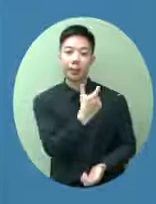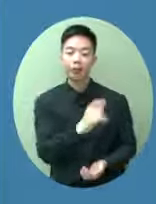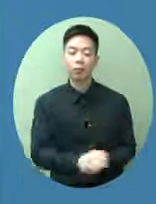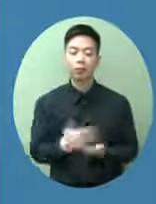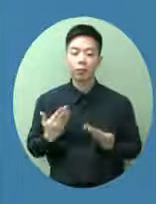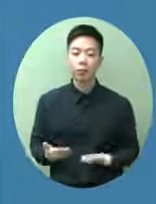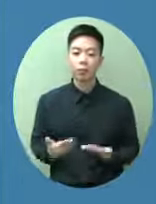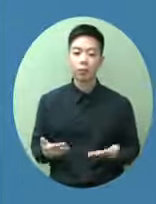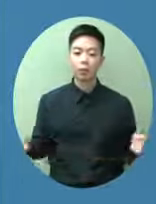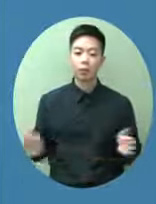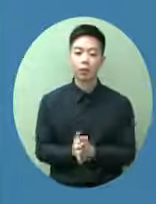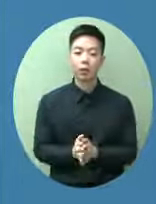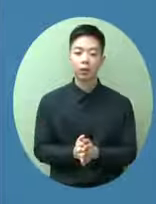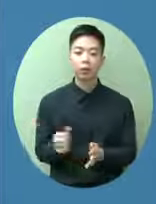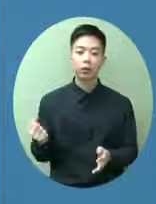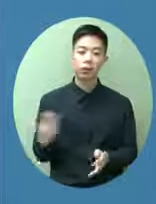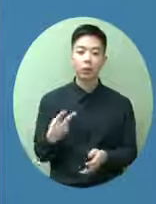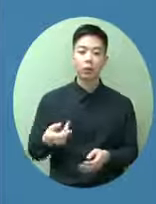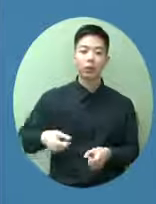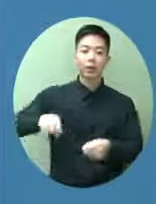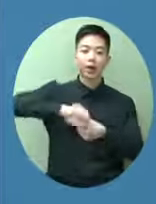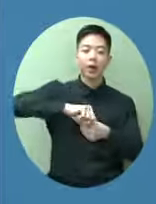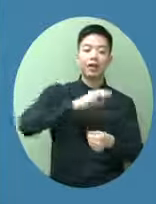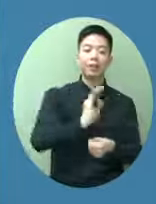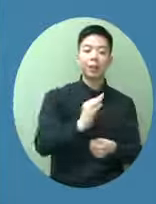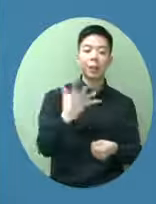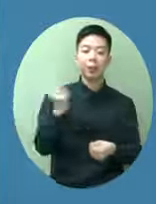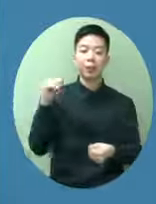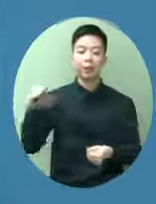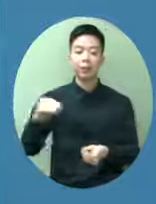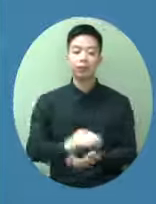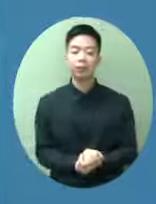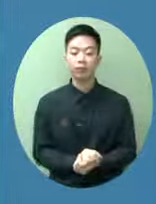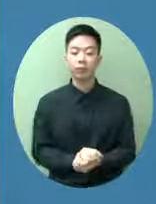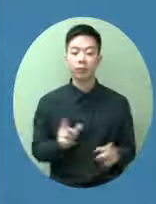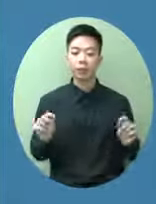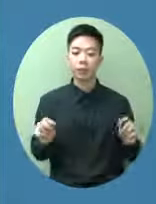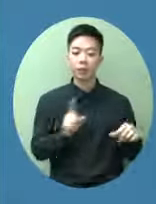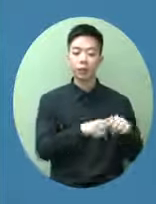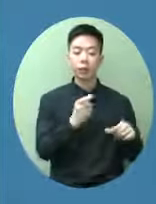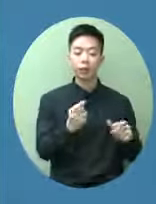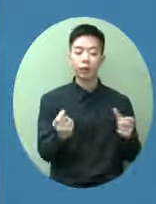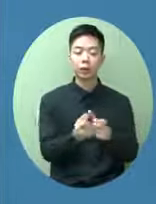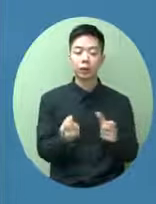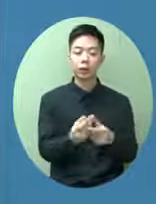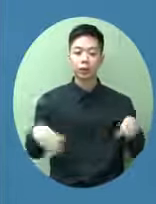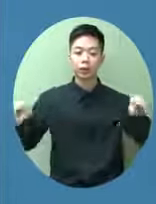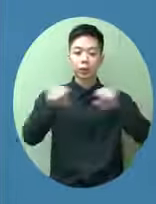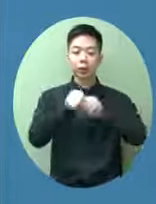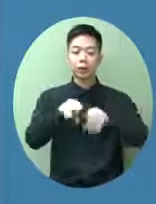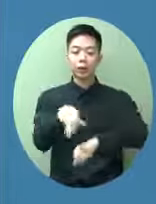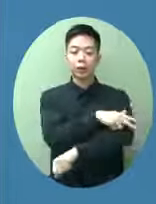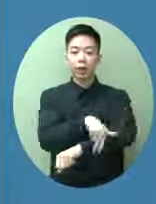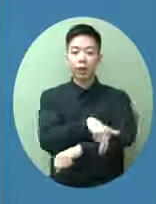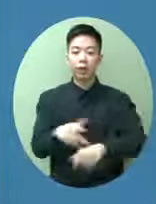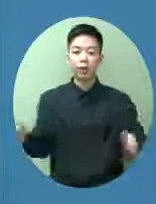它提供額外的三百五十億元那就是說這個中小企融資計劃擔保計劃的總承擔